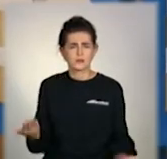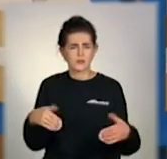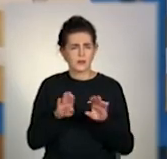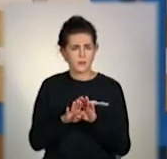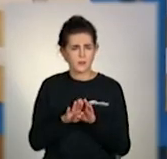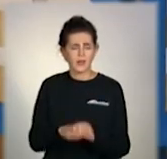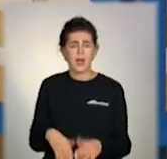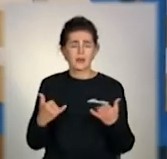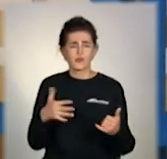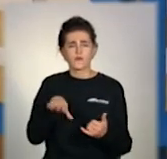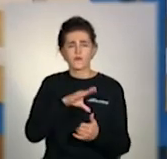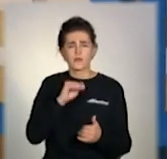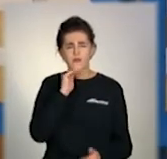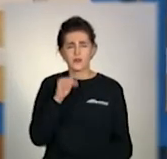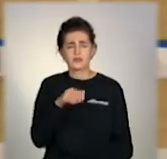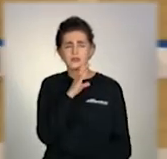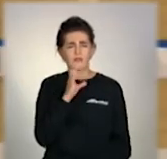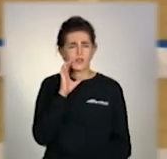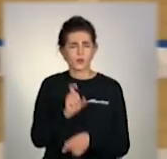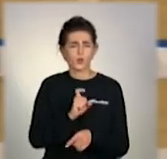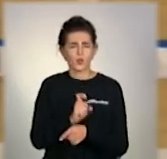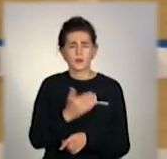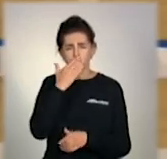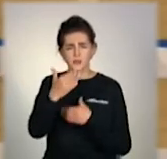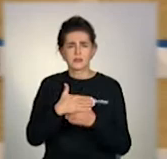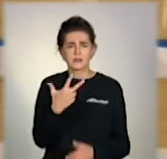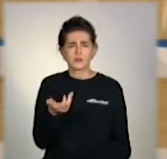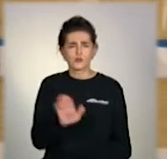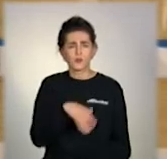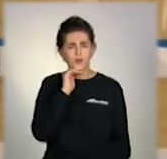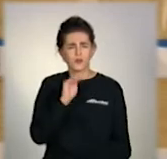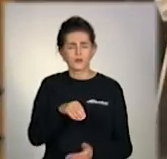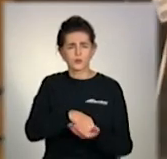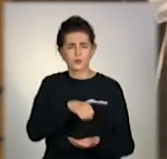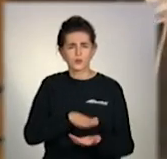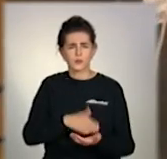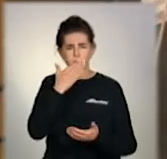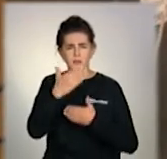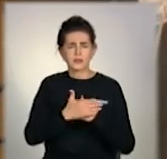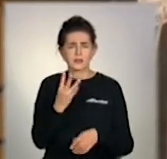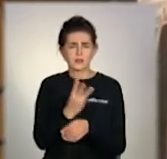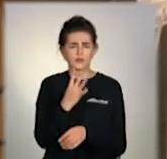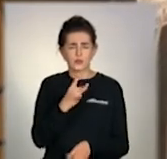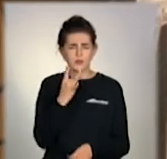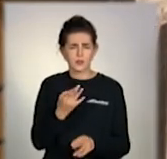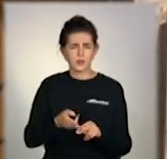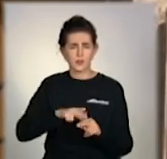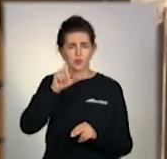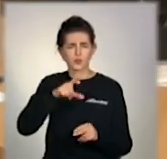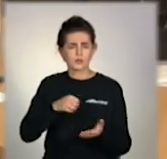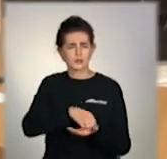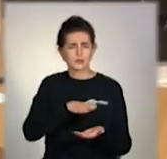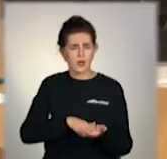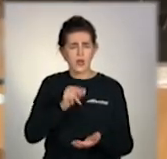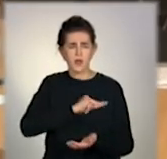За даними спеціалістів, у Сєвєродонецьку нині майже 300 відкритих вакансій, а на обліку стоять чи навтричі більше осіб. Роботу їм